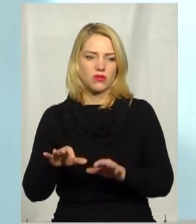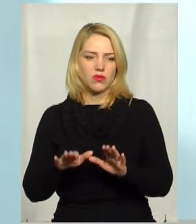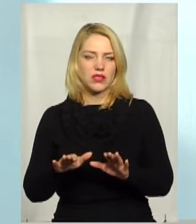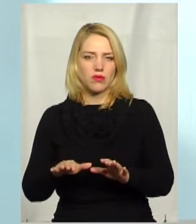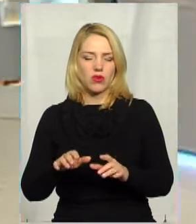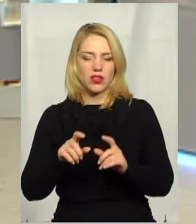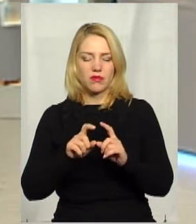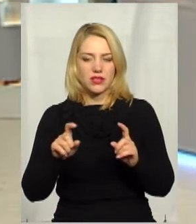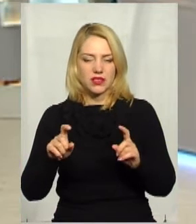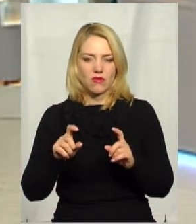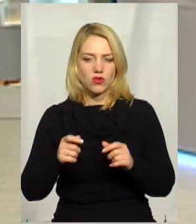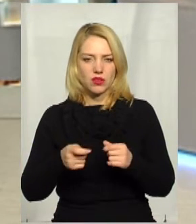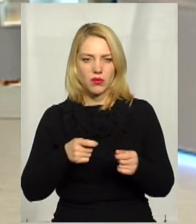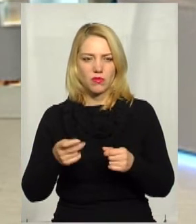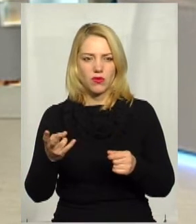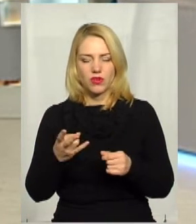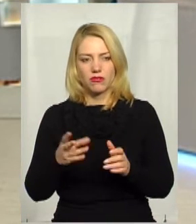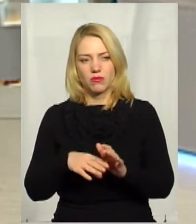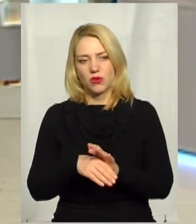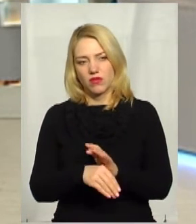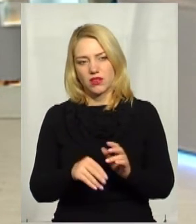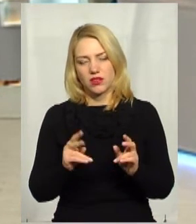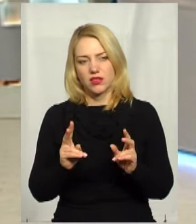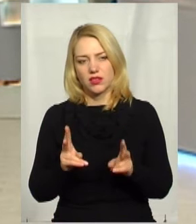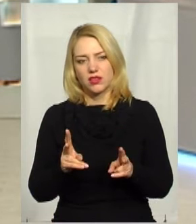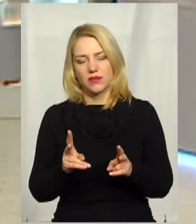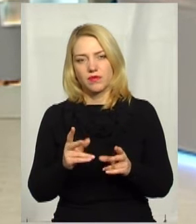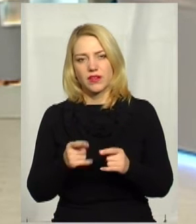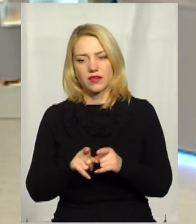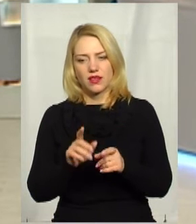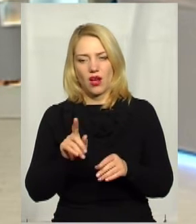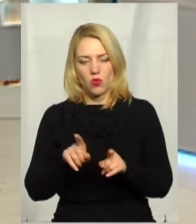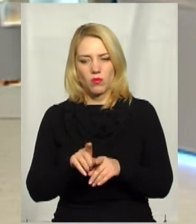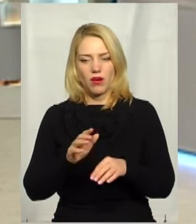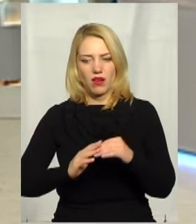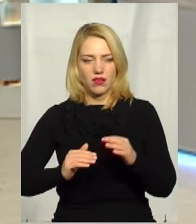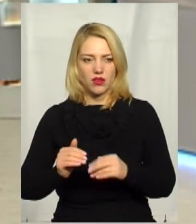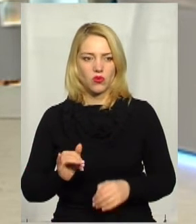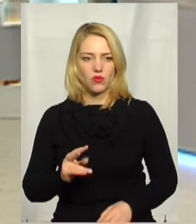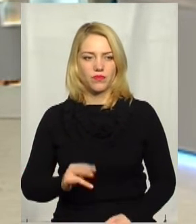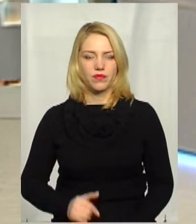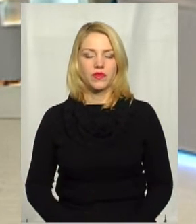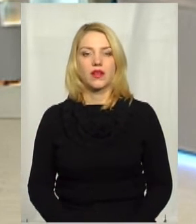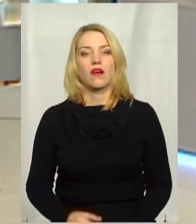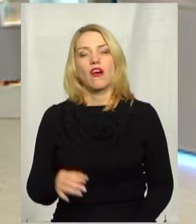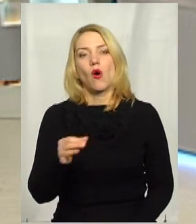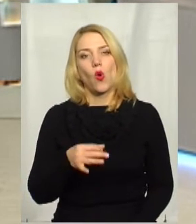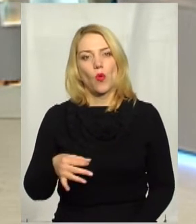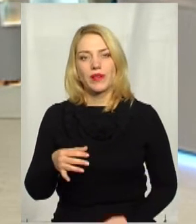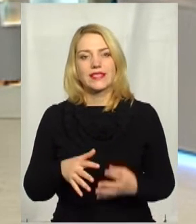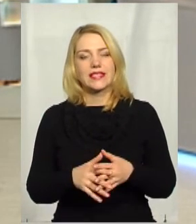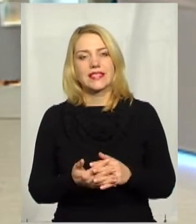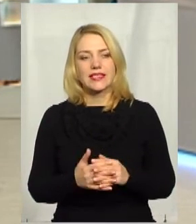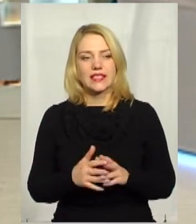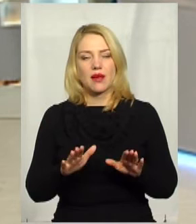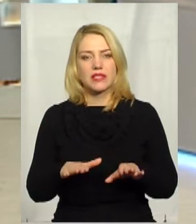місцевого самоврядування на місцях запровадили теж таку практику. Одразу уточнюю, в області, в сільській